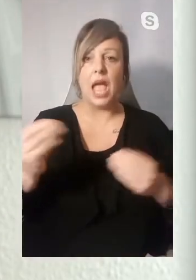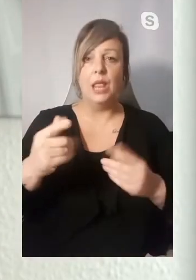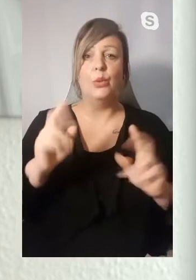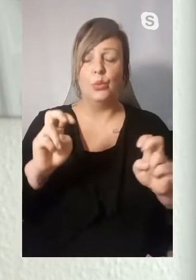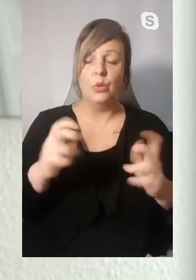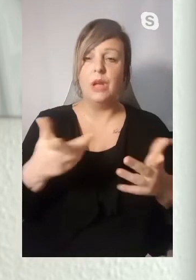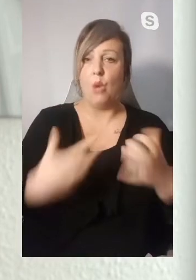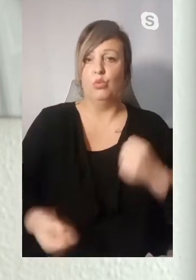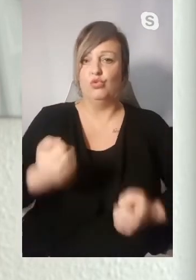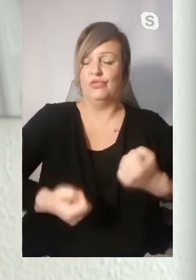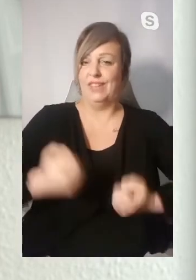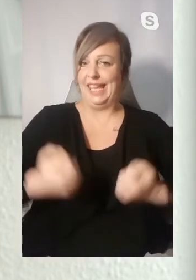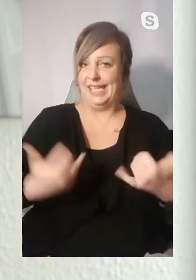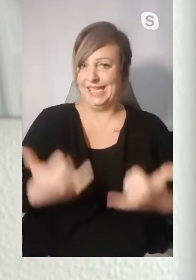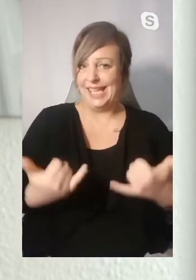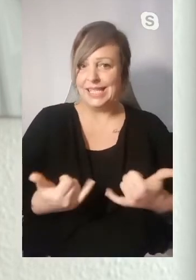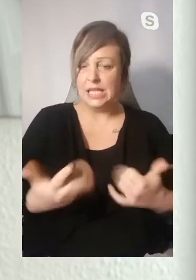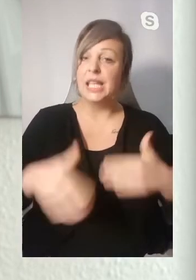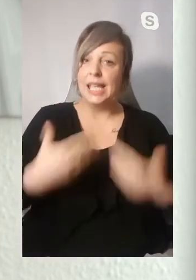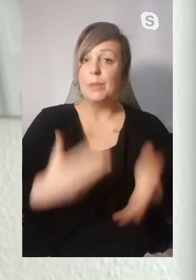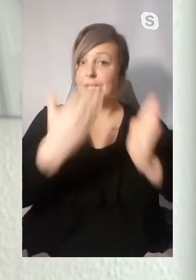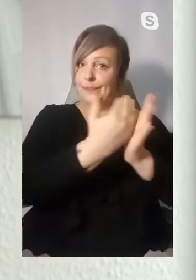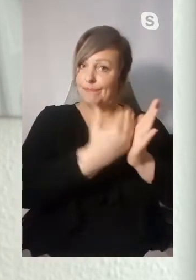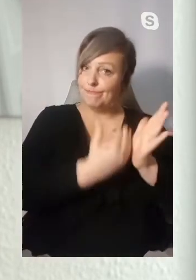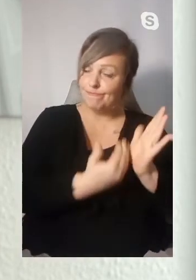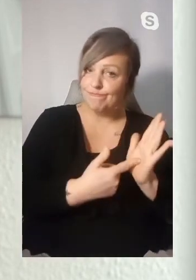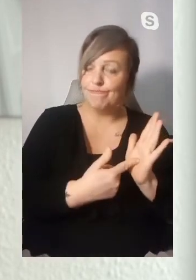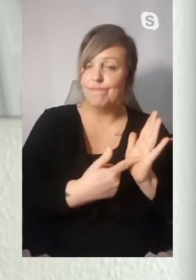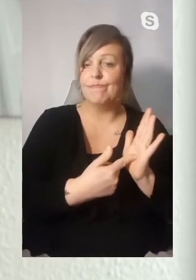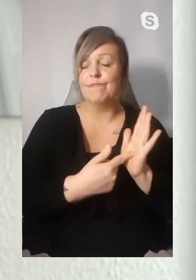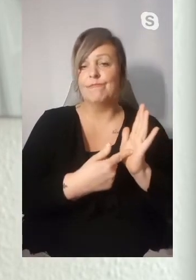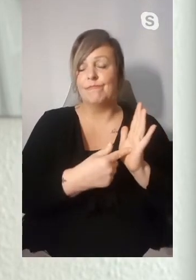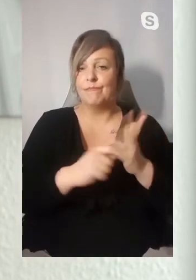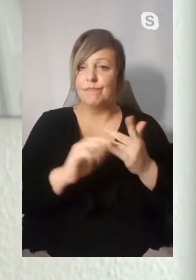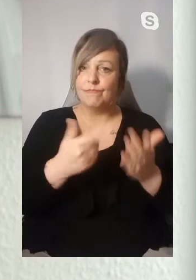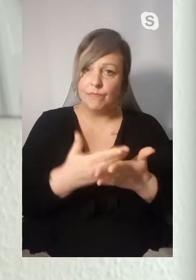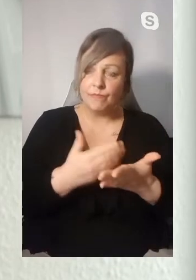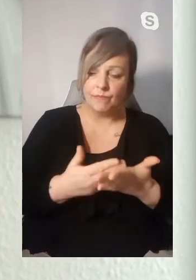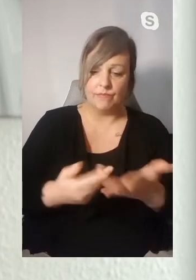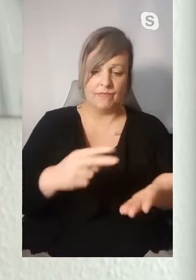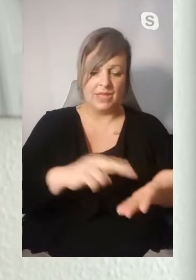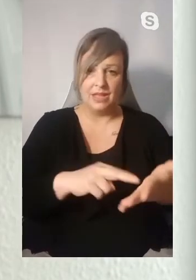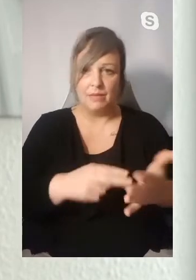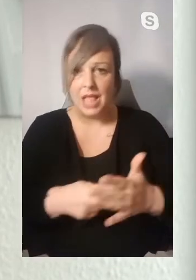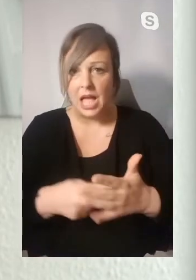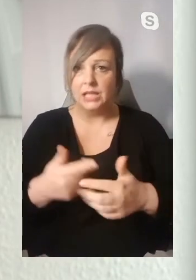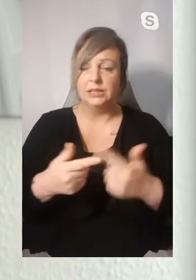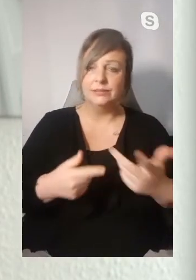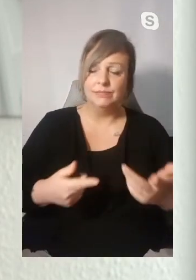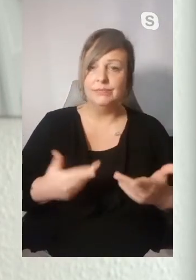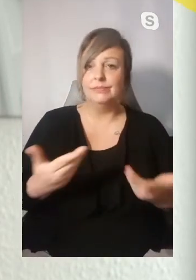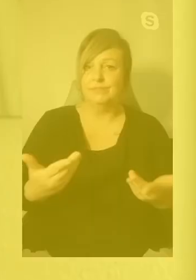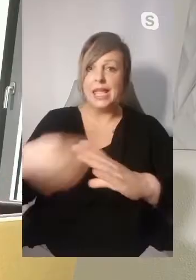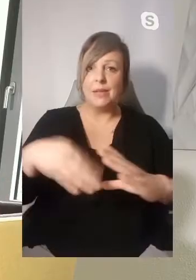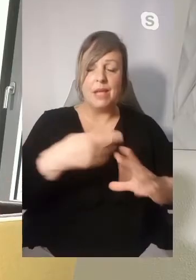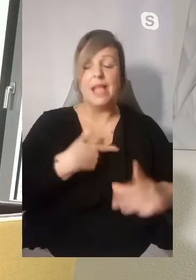ist ja im Moment auch relativ schwierig möglich. Es gibt ja so gesetzlich vorgeschriebene Auslegungen von Plänen und ähnlichen